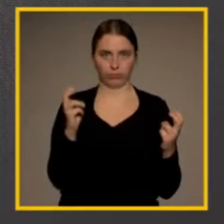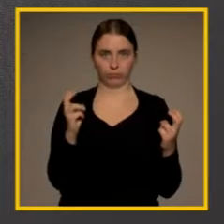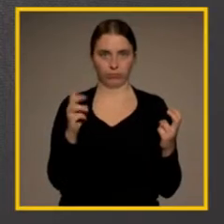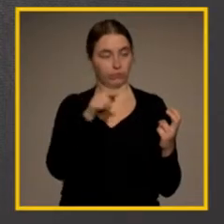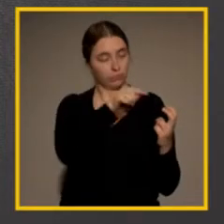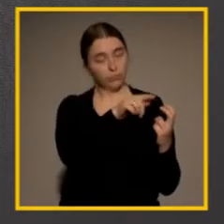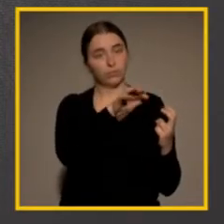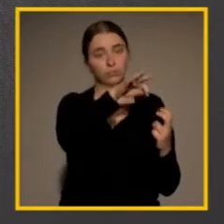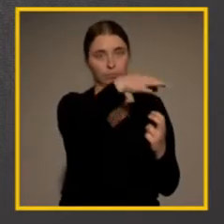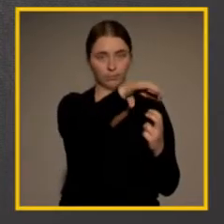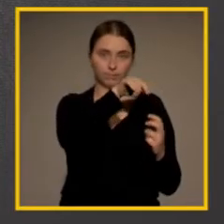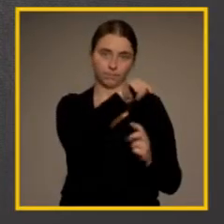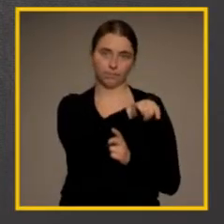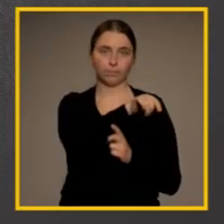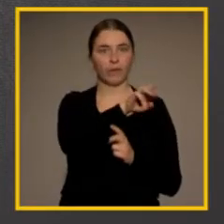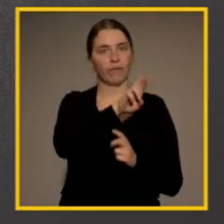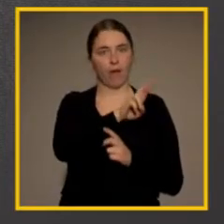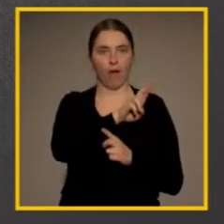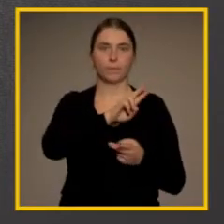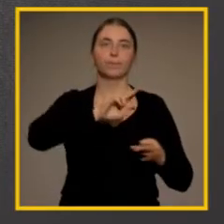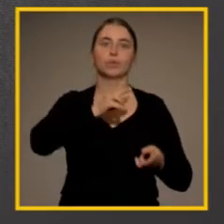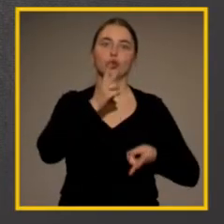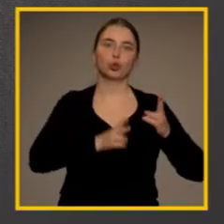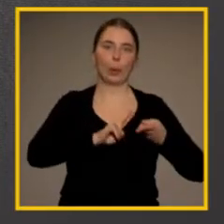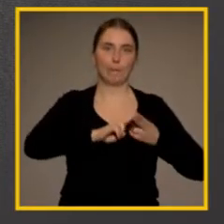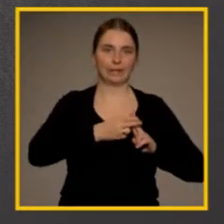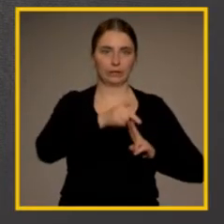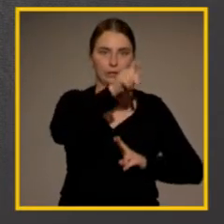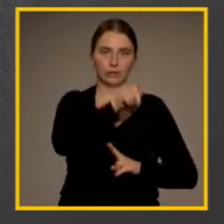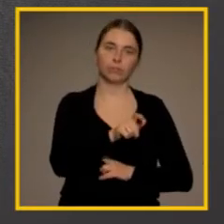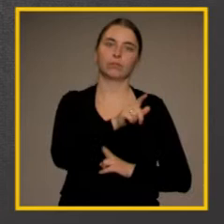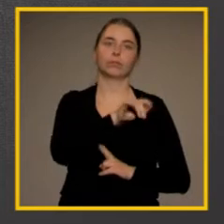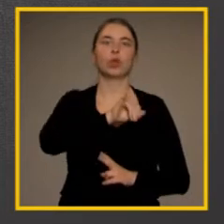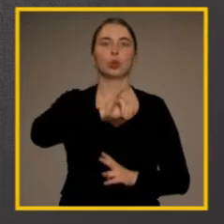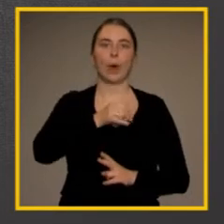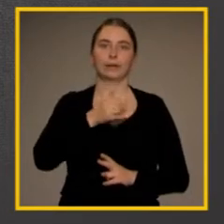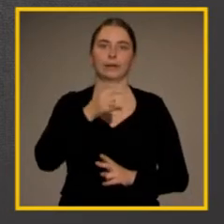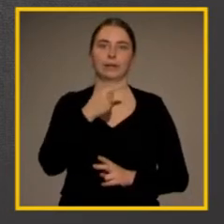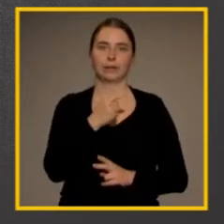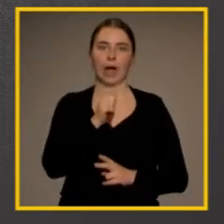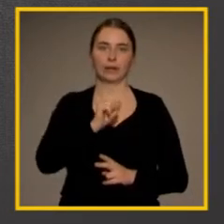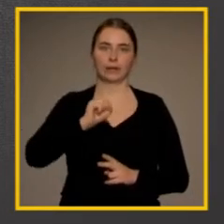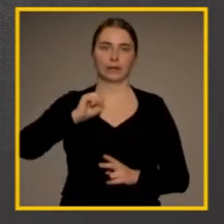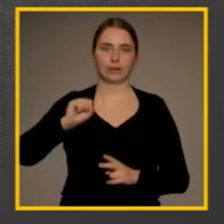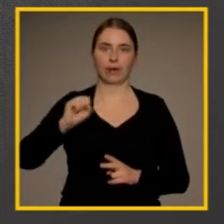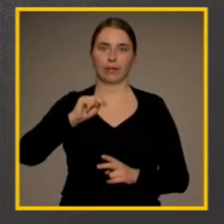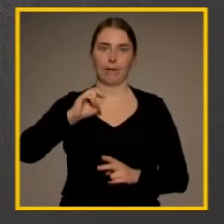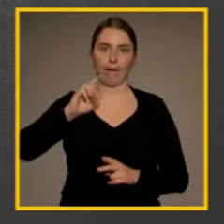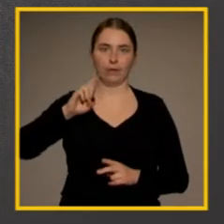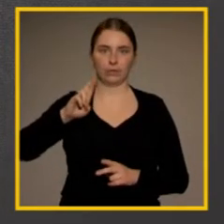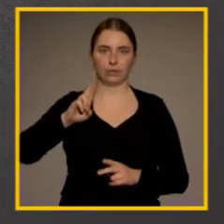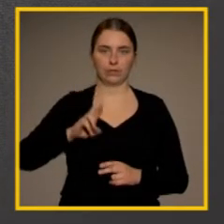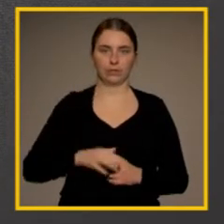Tisch. Einer davon war das Jurymitglied Johannes Gassner. Die